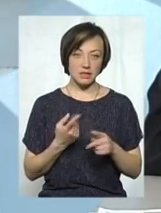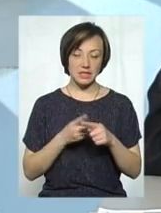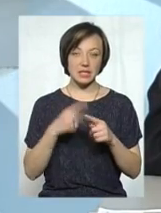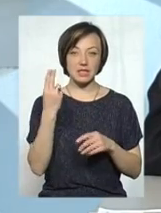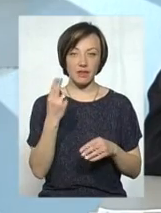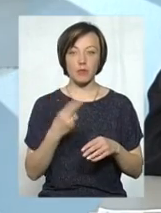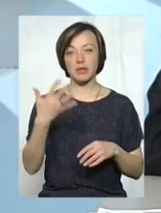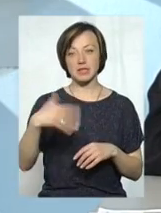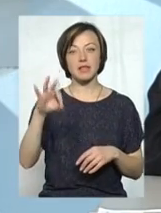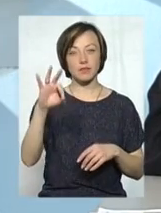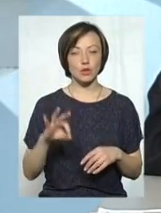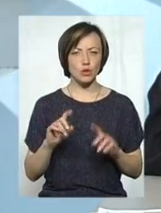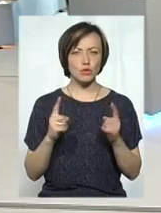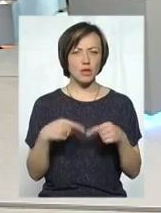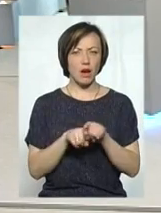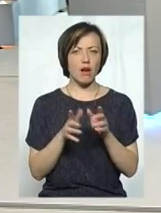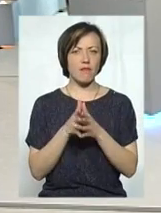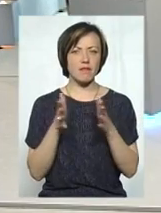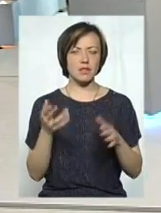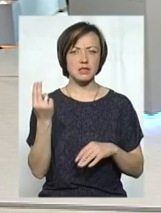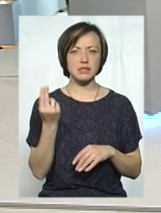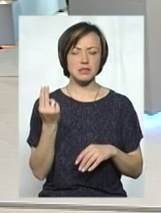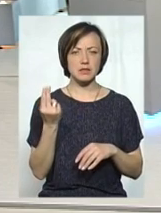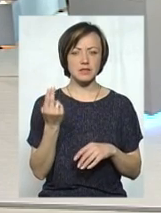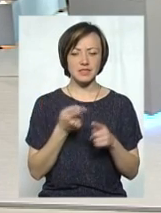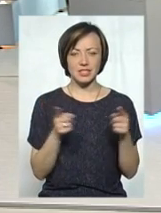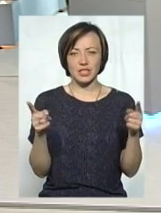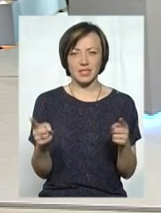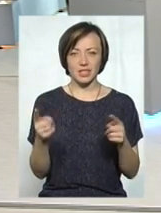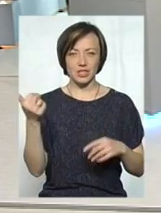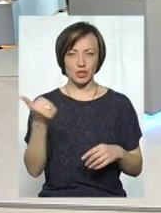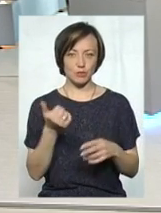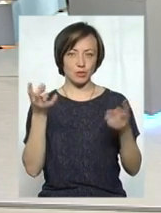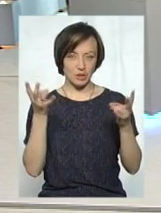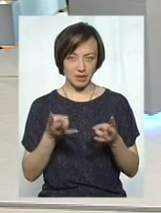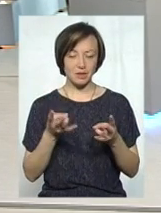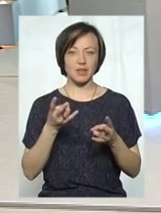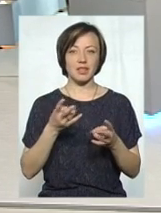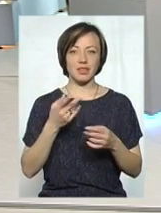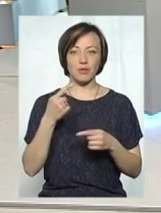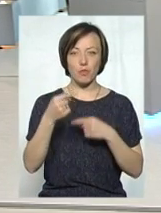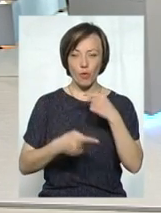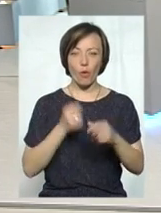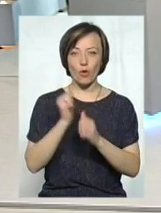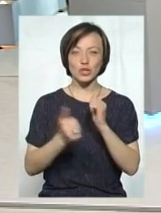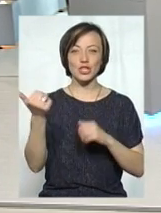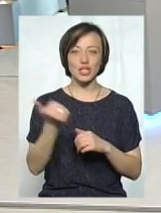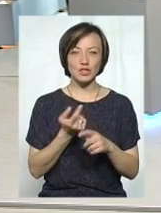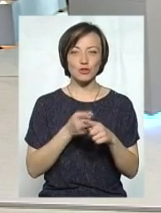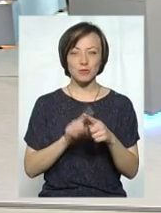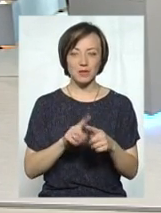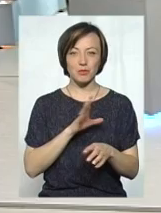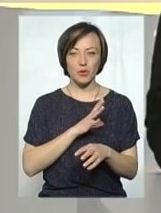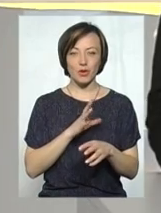цифра на 50%. А чому така велика цифра саме у цей тиждень? Тоді потрібно, напевно, кожен тиждень, щоб був